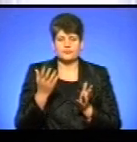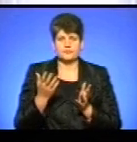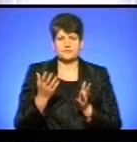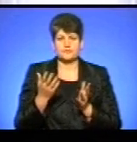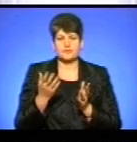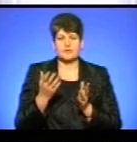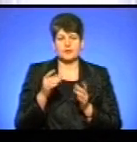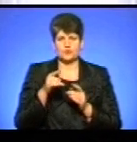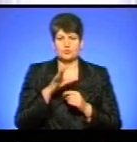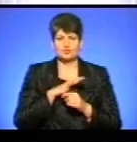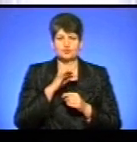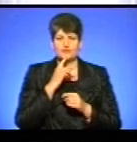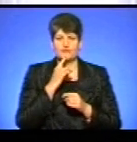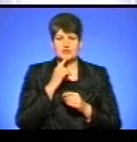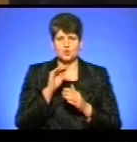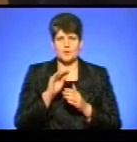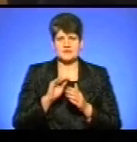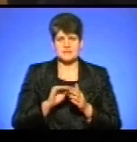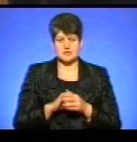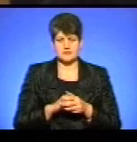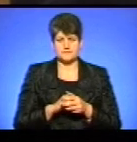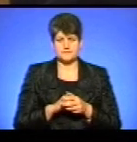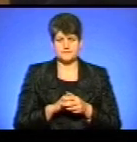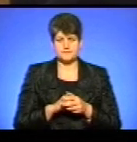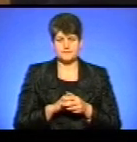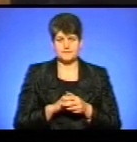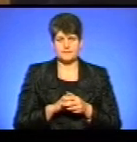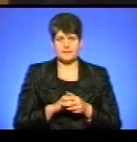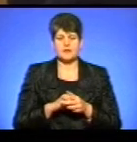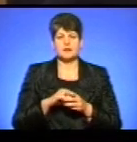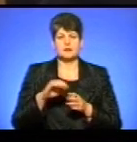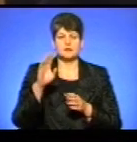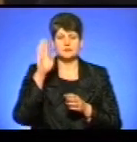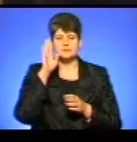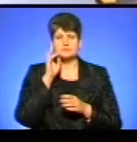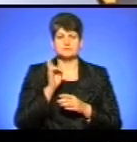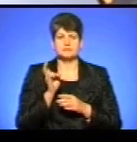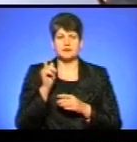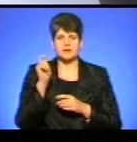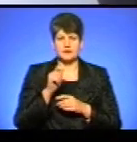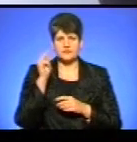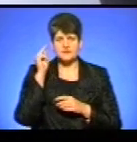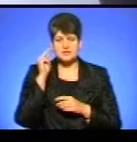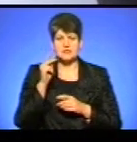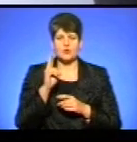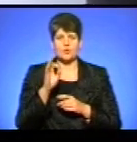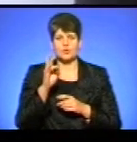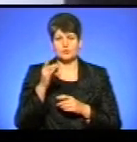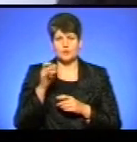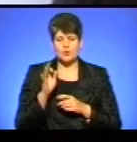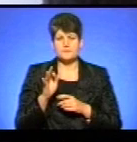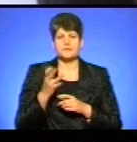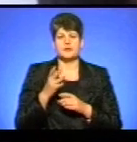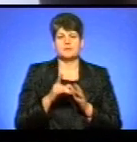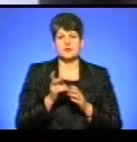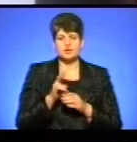тоді було важко писати. У Юлу Урбен навчатися до Тернополя приїхав з Конго. Прийшов писати диктант,